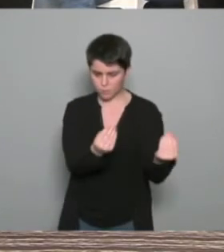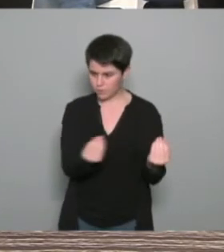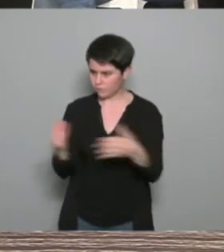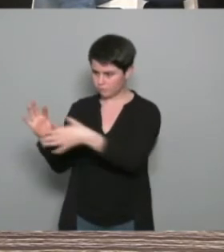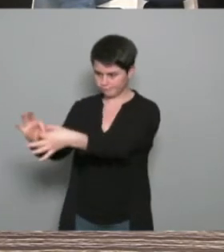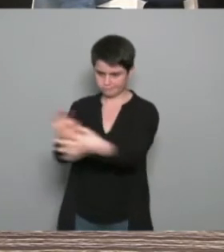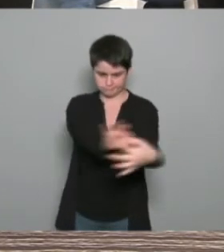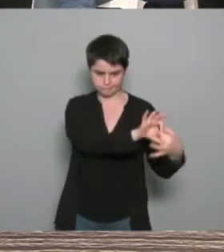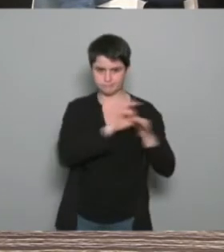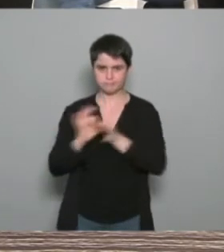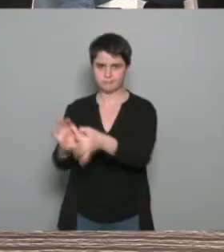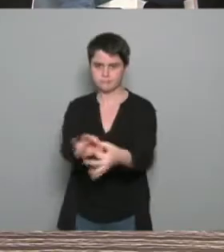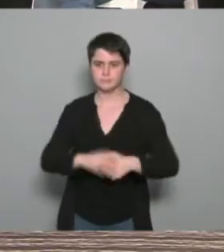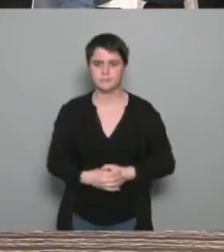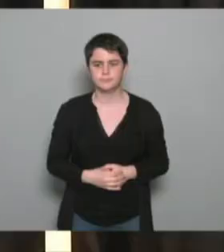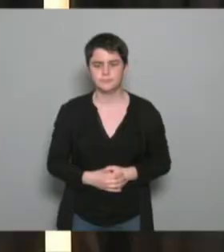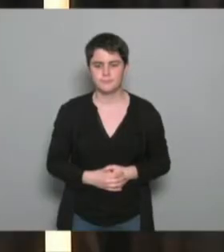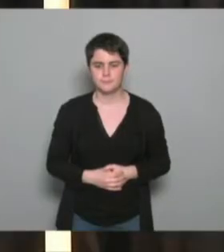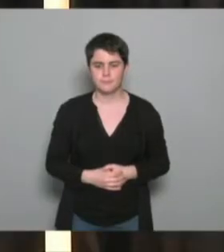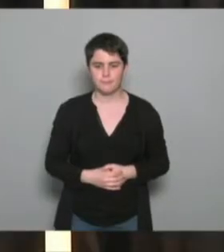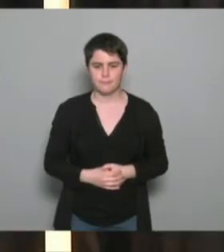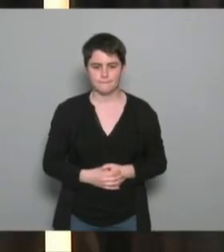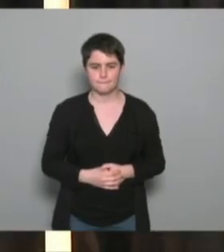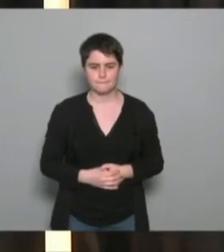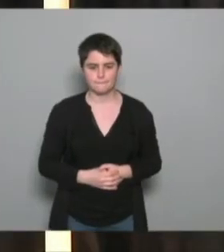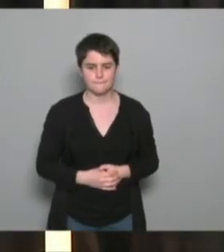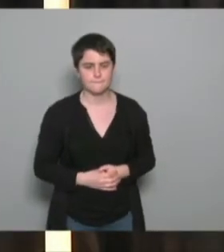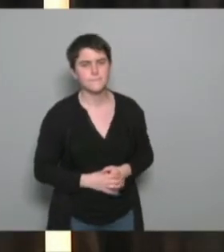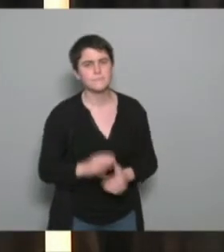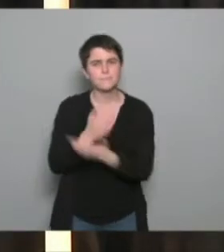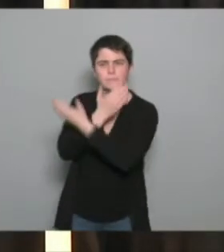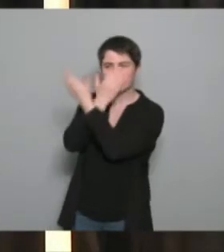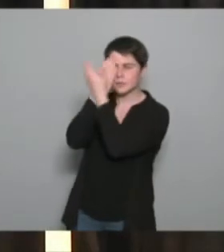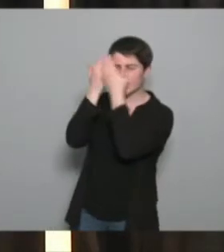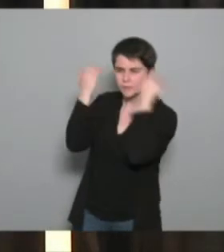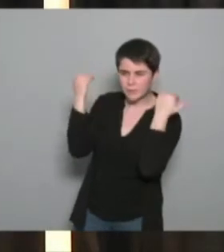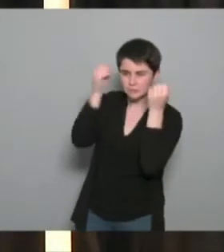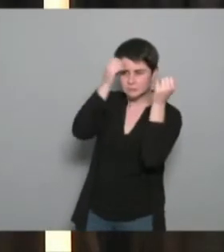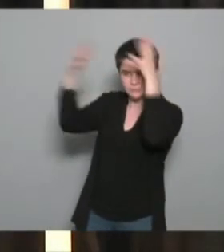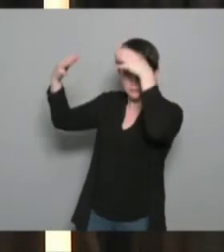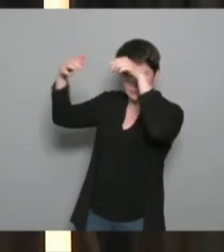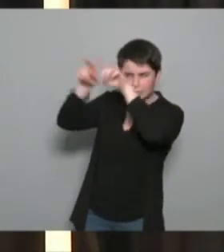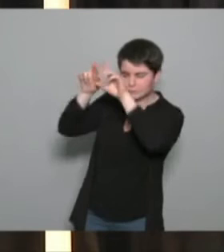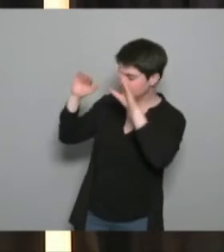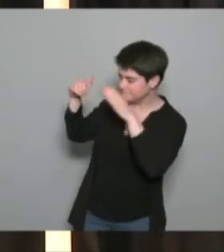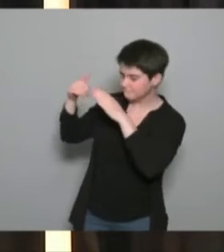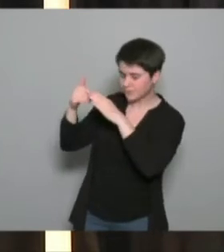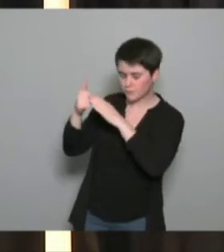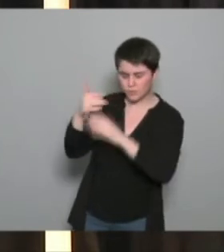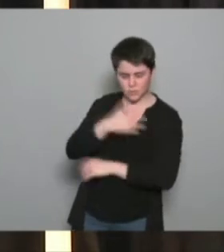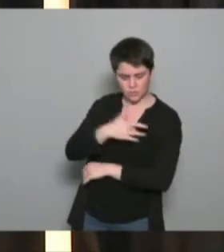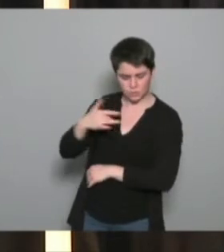parce que je ne pas si vous voyez mais depuis qu'on parle de santé on est quand même assez aimanté